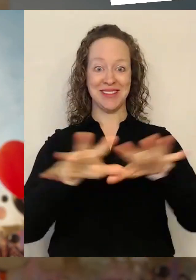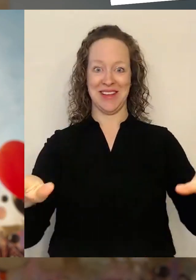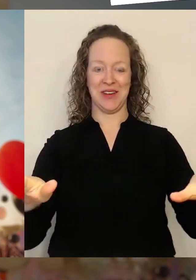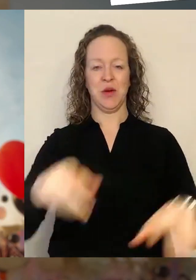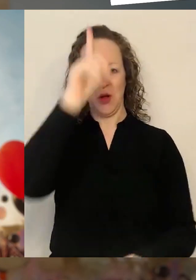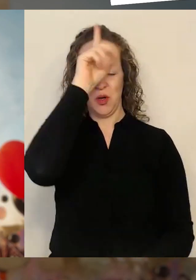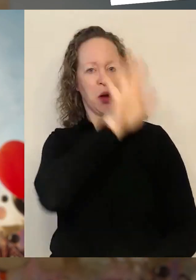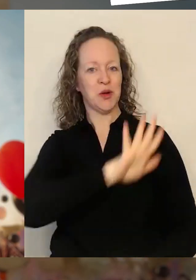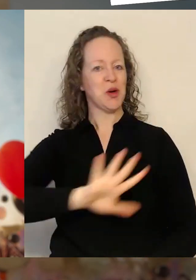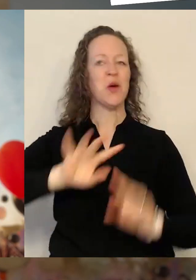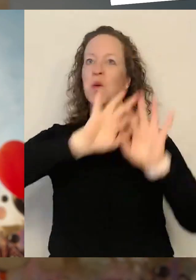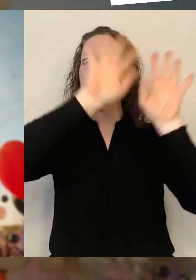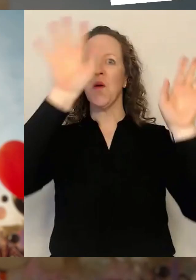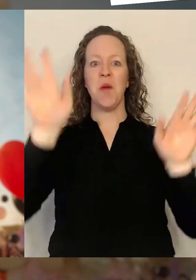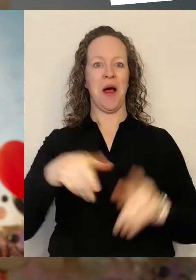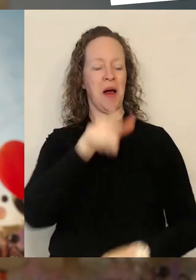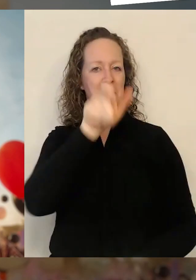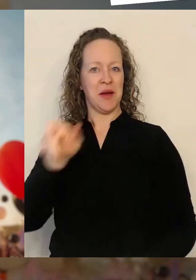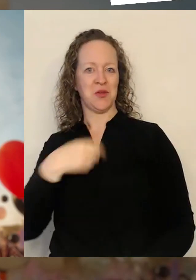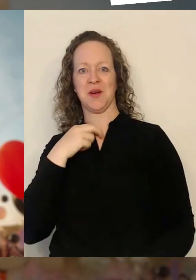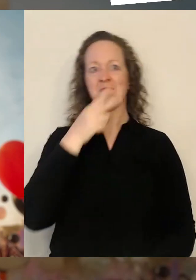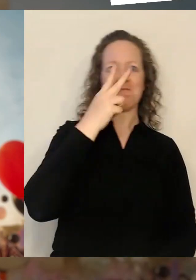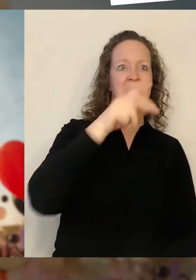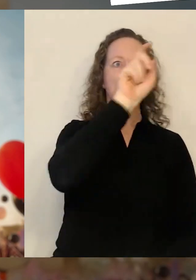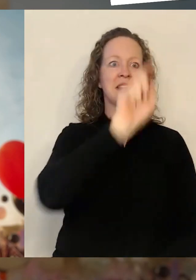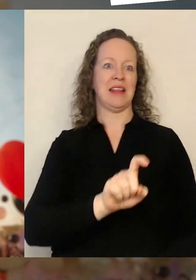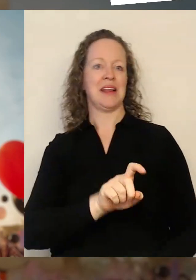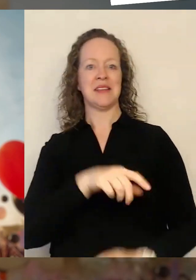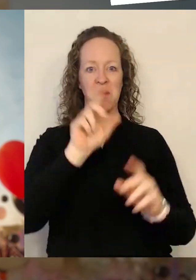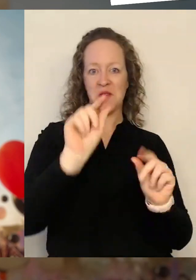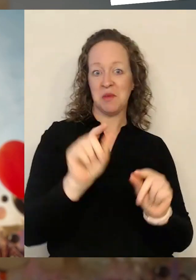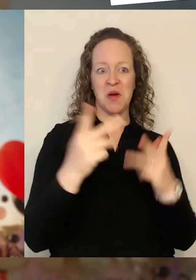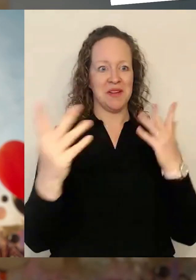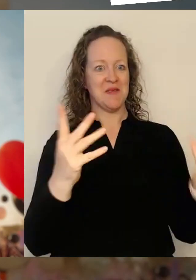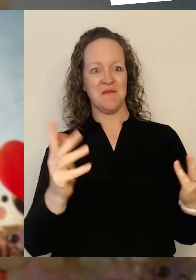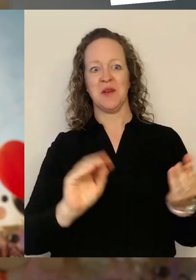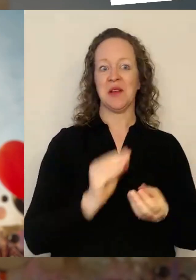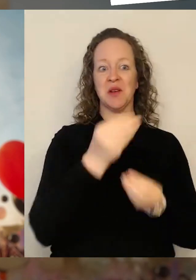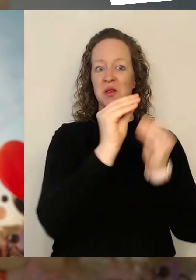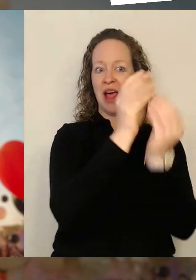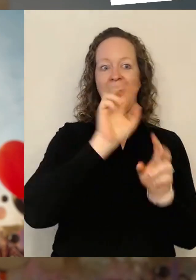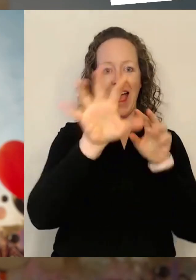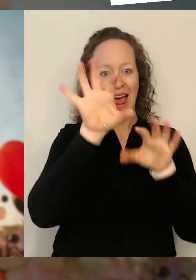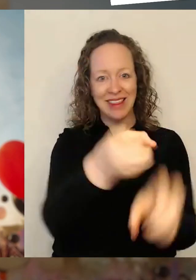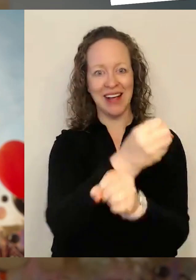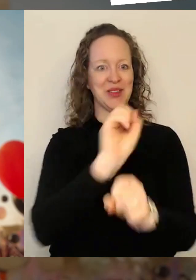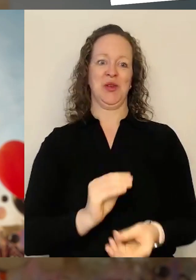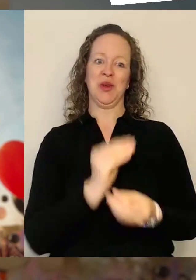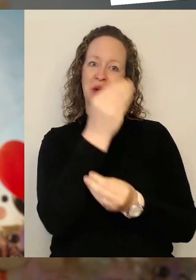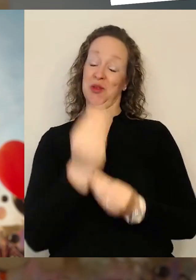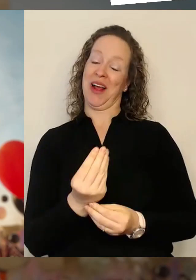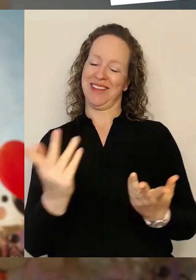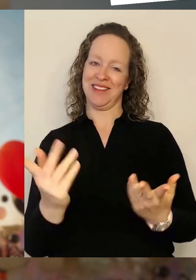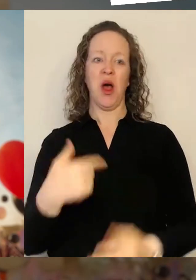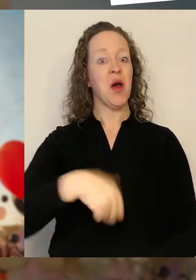die Digitalisierung bei sich vor Ort entdecken, verstehen und gestalten. Und wir freuen uns sehr, dass ihr heute Morgen so früh mit uns